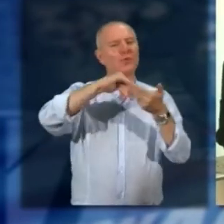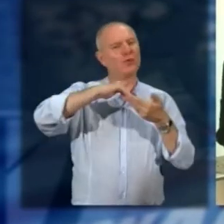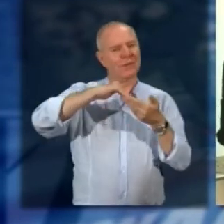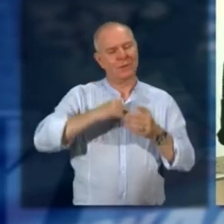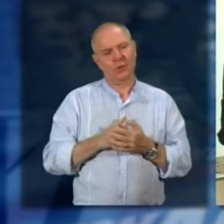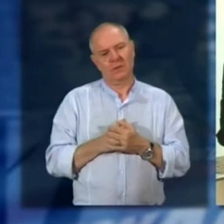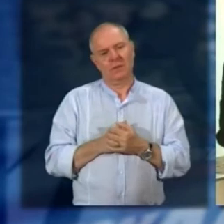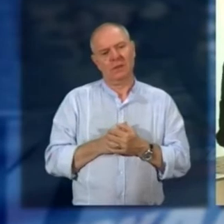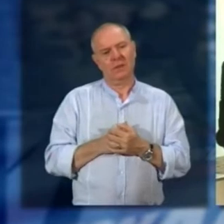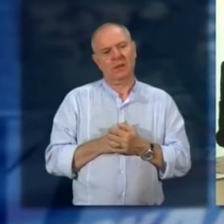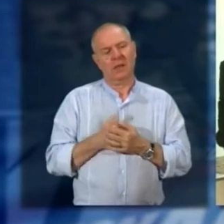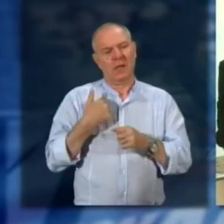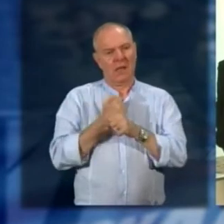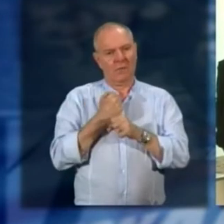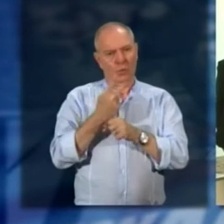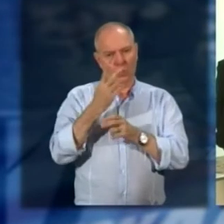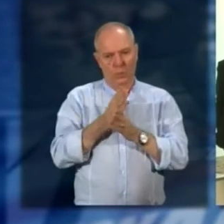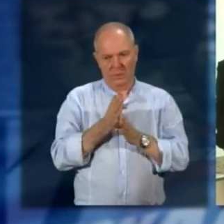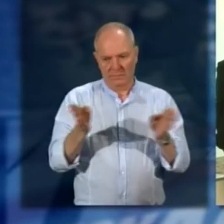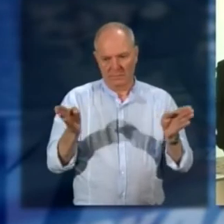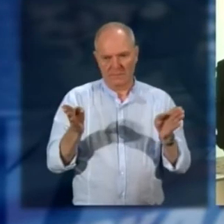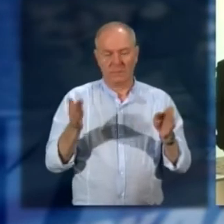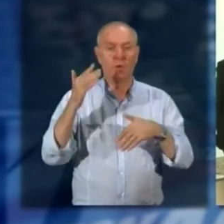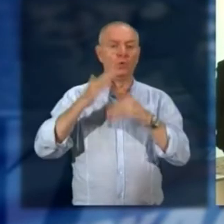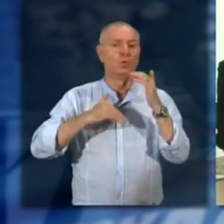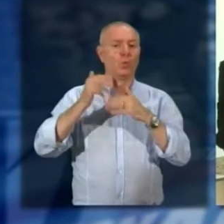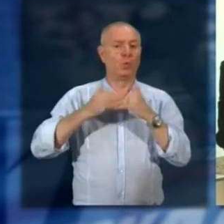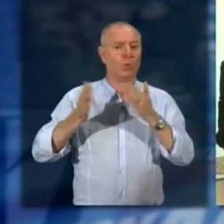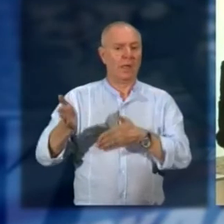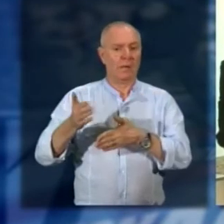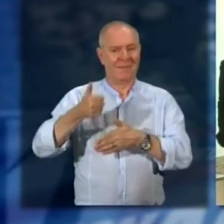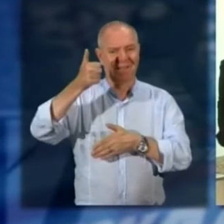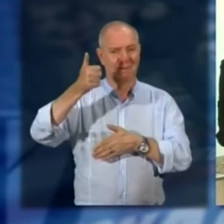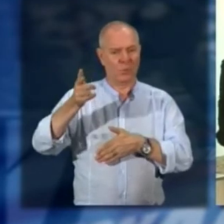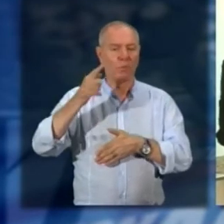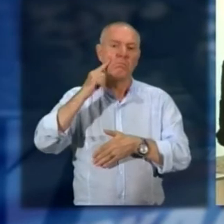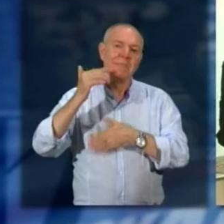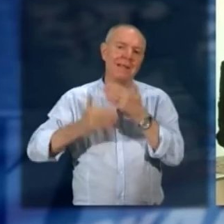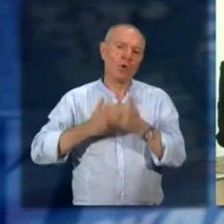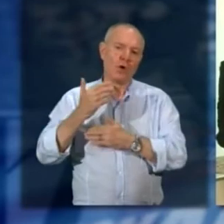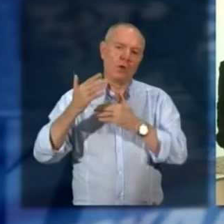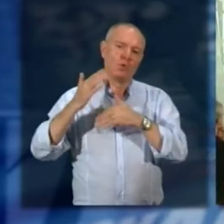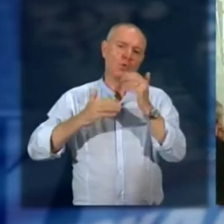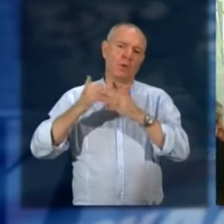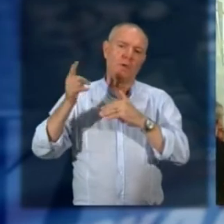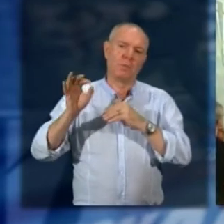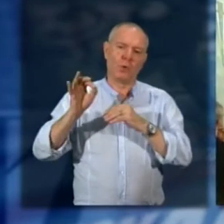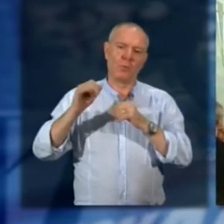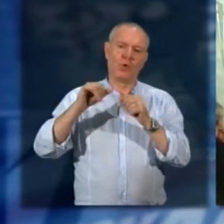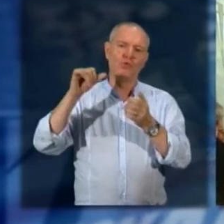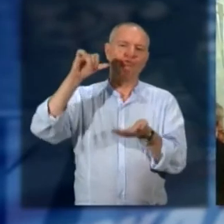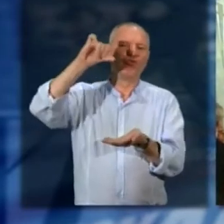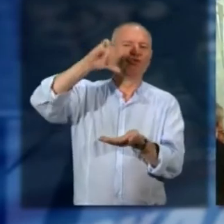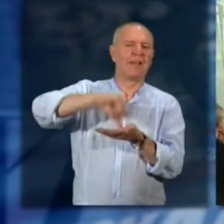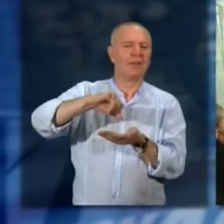versanti allora innanzitutto a livello di infrastruttura perché si vuole rafforzare e migliorare la struttura del forum stessa in modo da